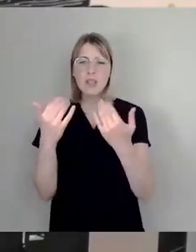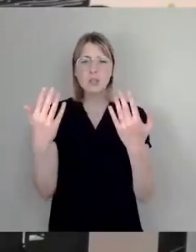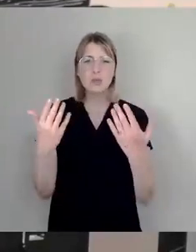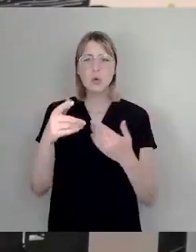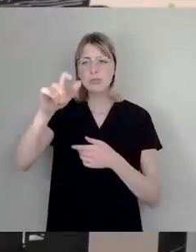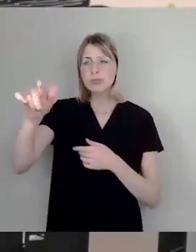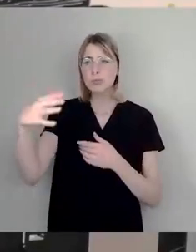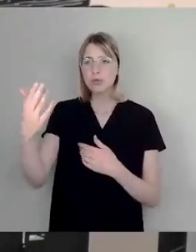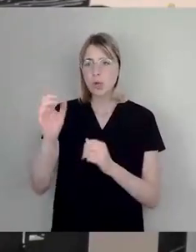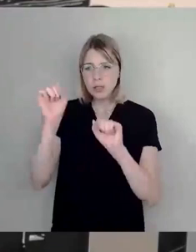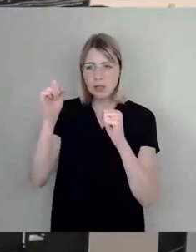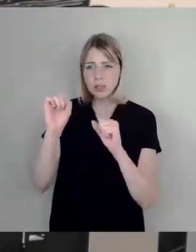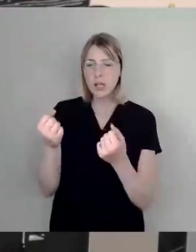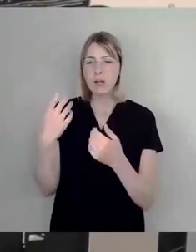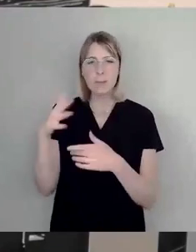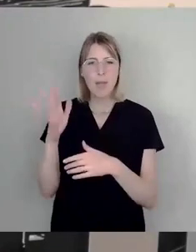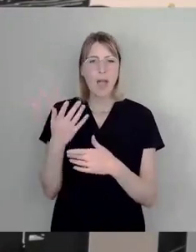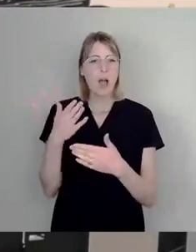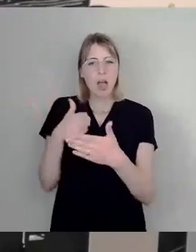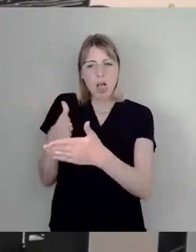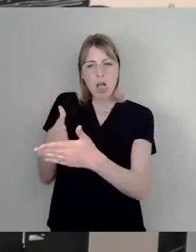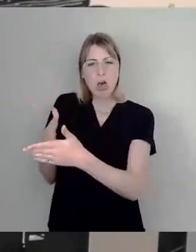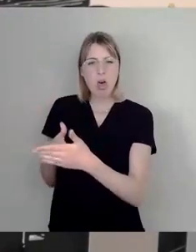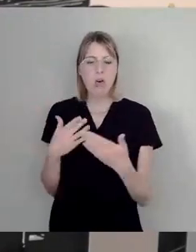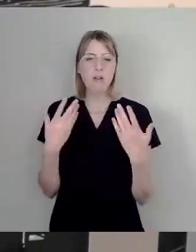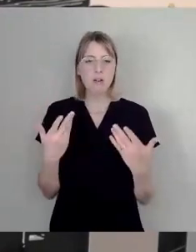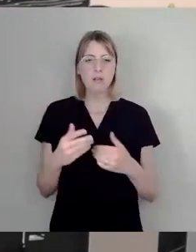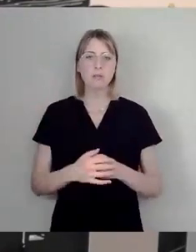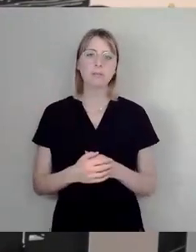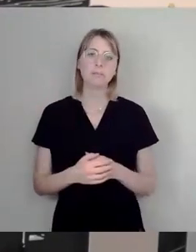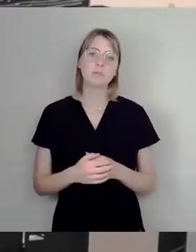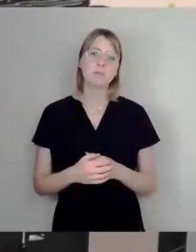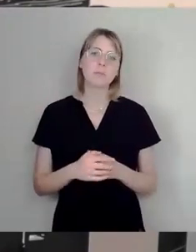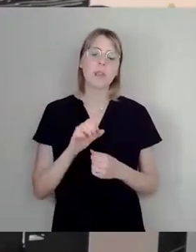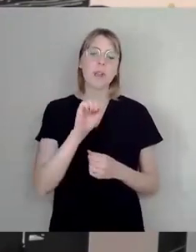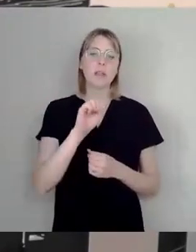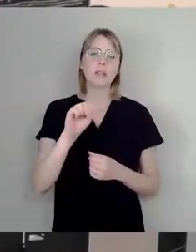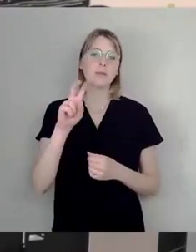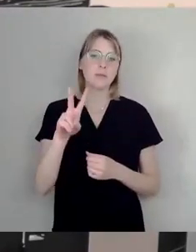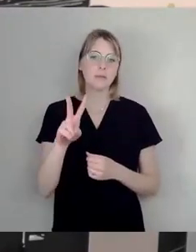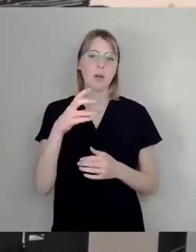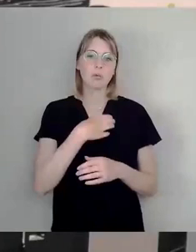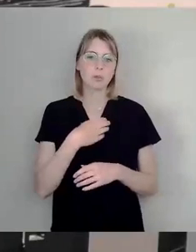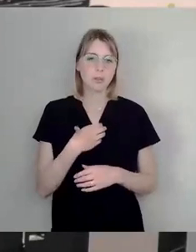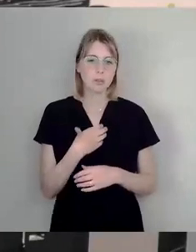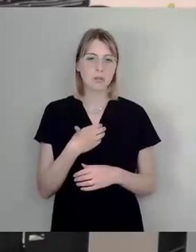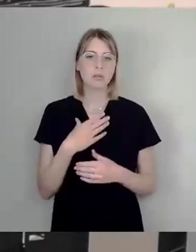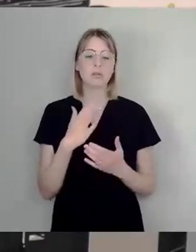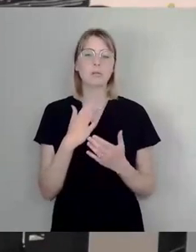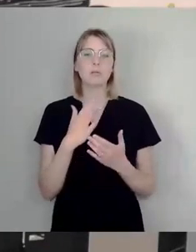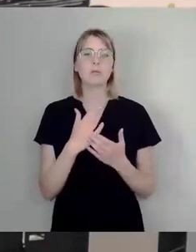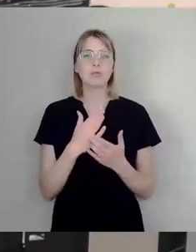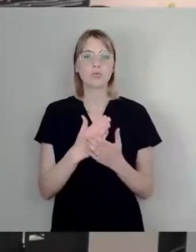teilweise Steine in den Weg gelegt. Ich habe mit dem SSV Dresden am Lugturm-Lugturmlauf